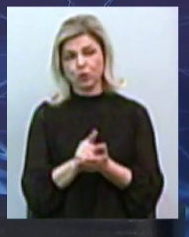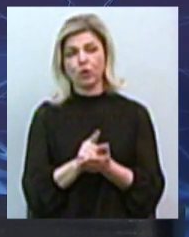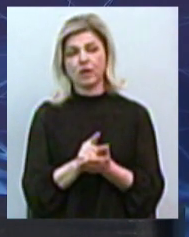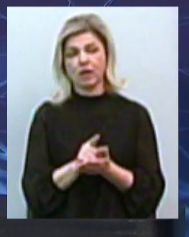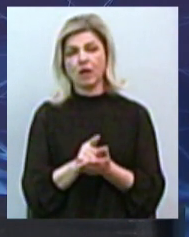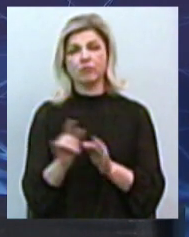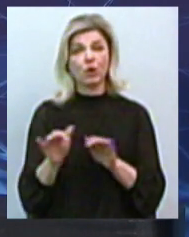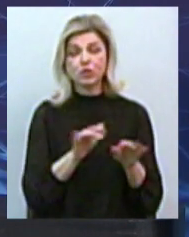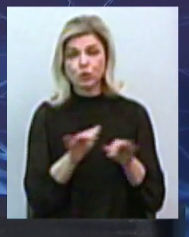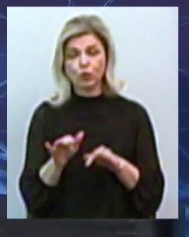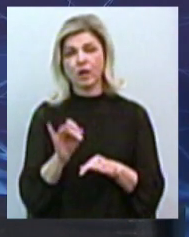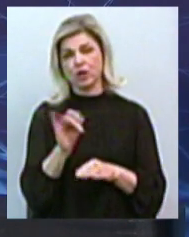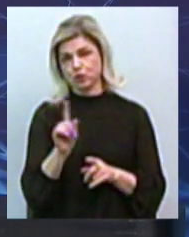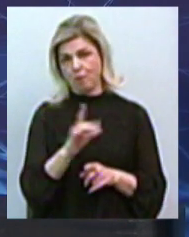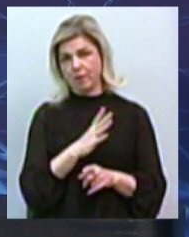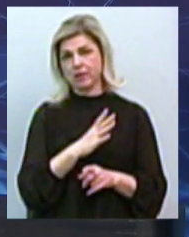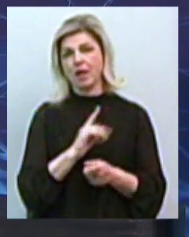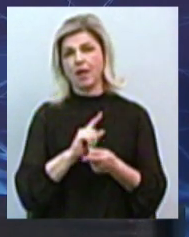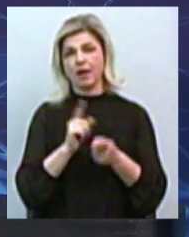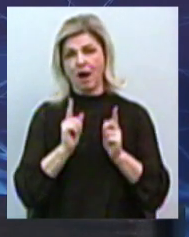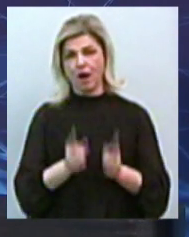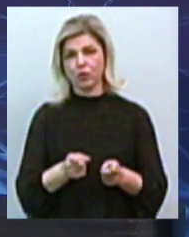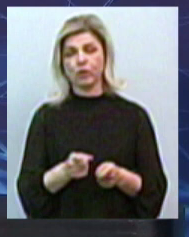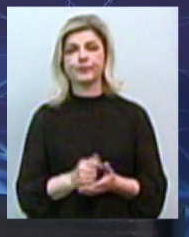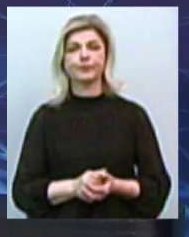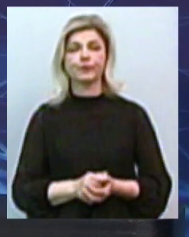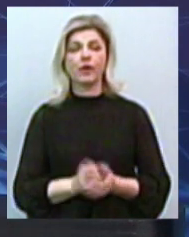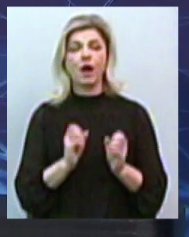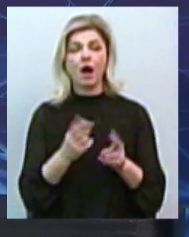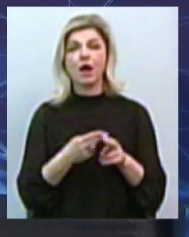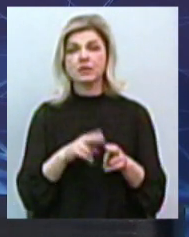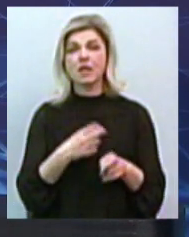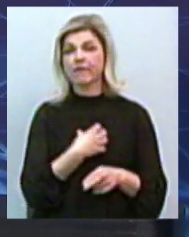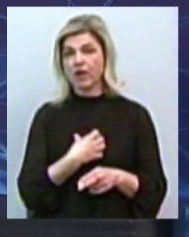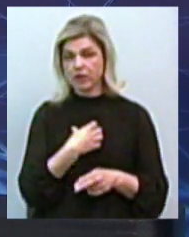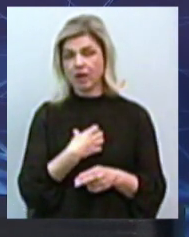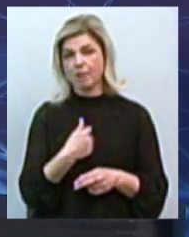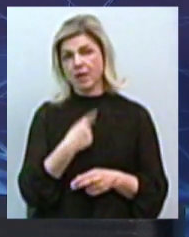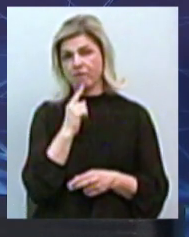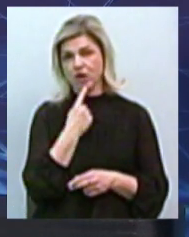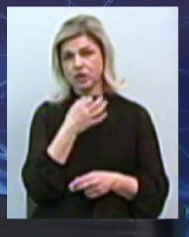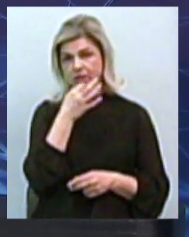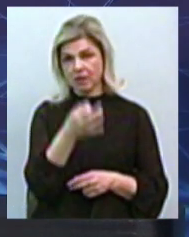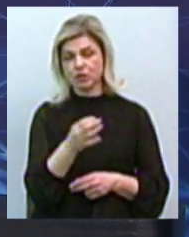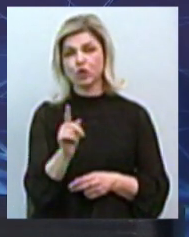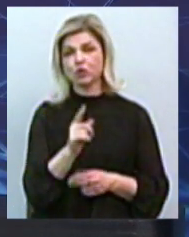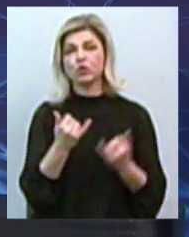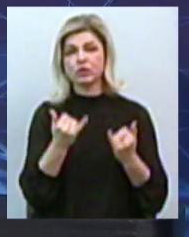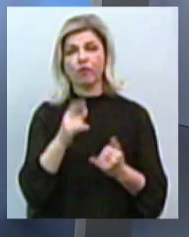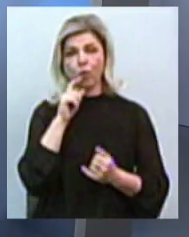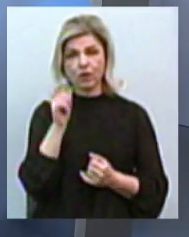процедури, щоб це стало реальністю. Наскільки це стратегічно зараз, ну, мені важко сказати, але те, що Україна сьогодні